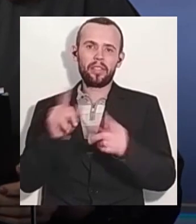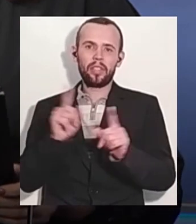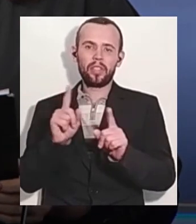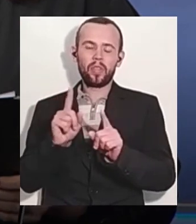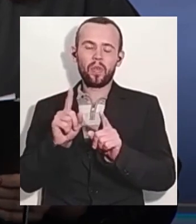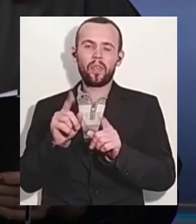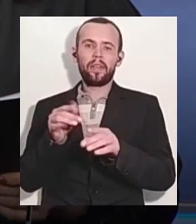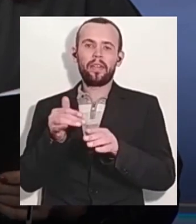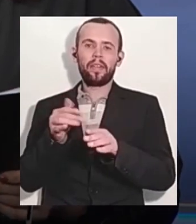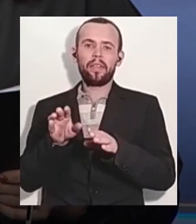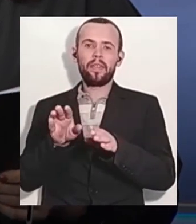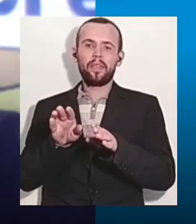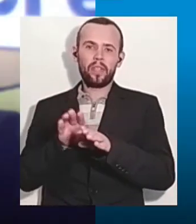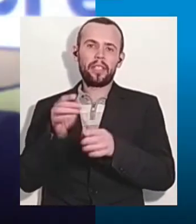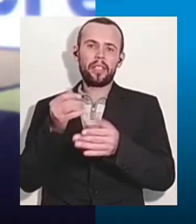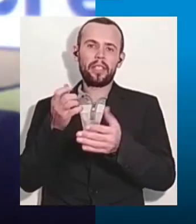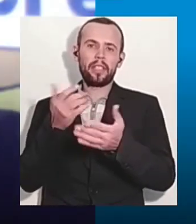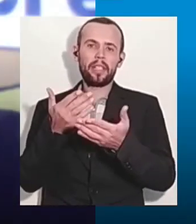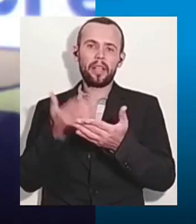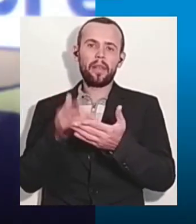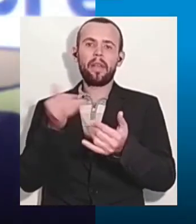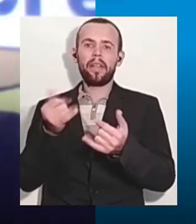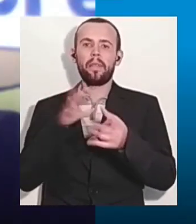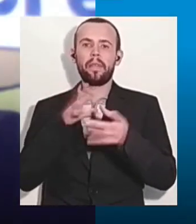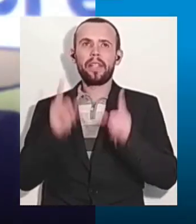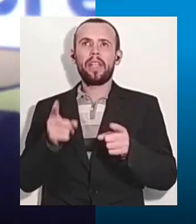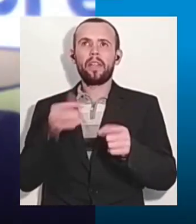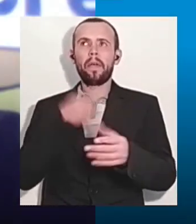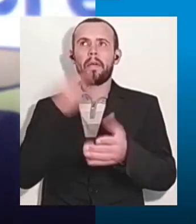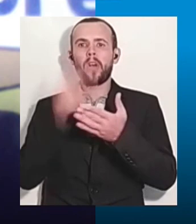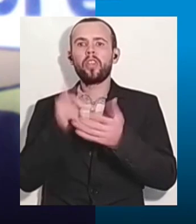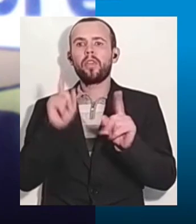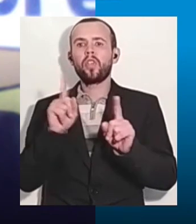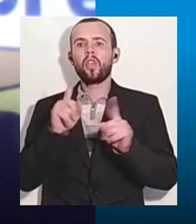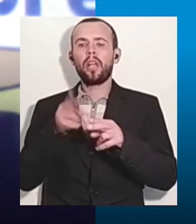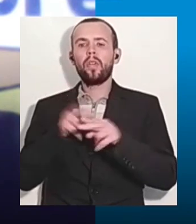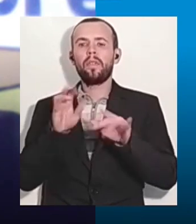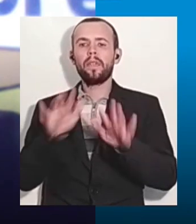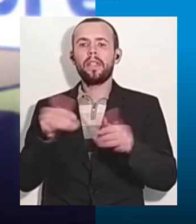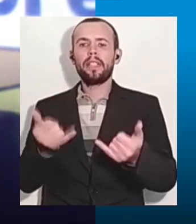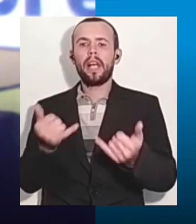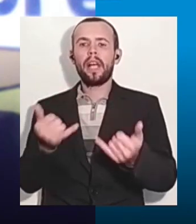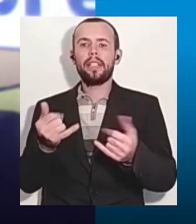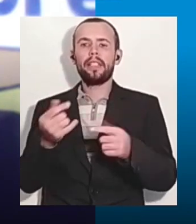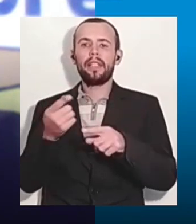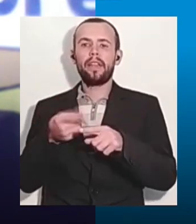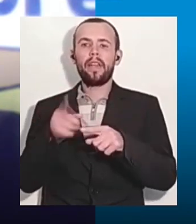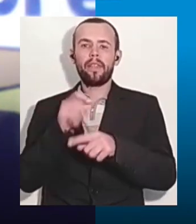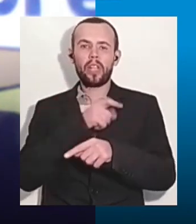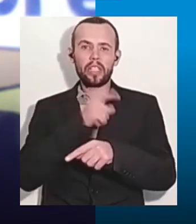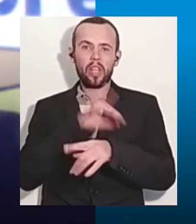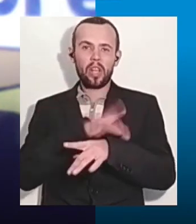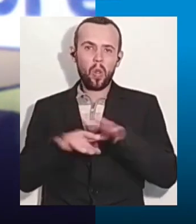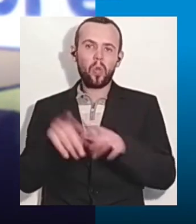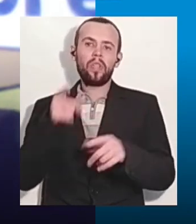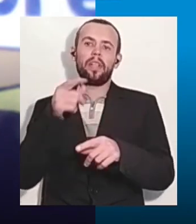зрівнювати, в людині головне не умови, а відношення. О, якщо в харківських колоніях там умови гарні, але